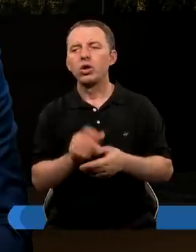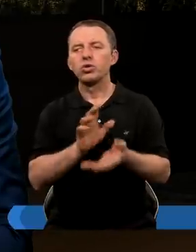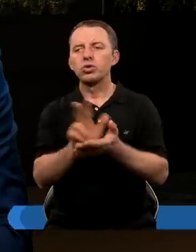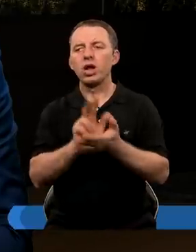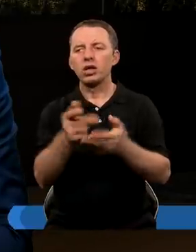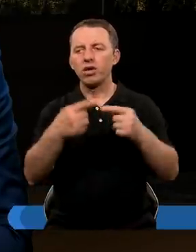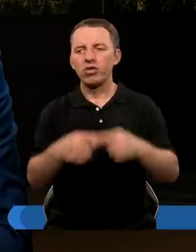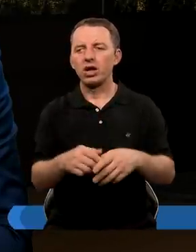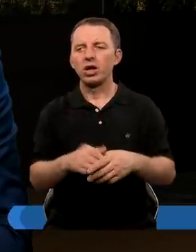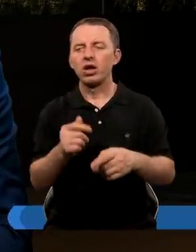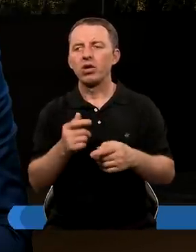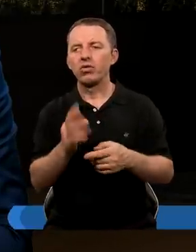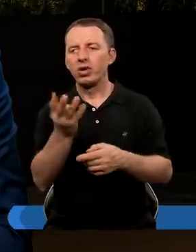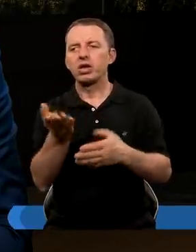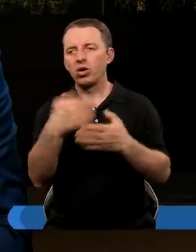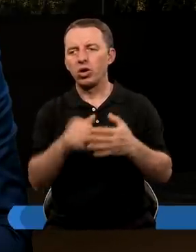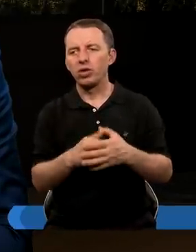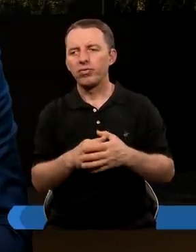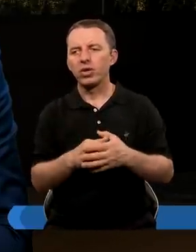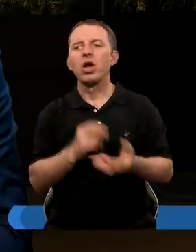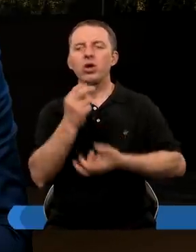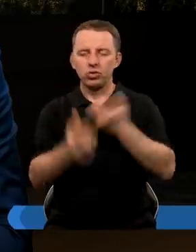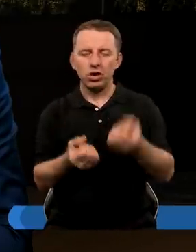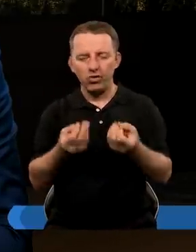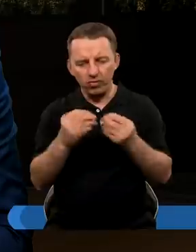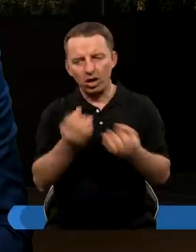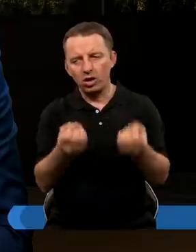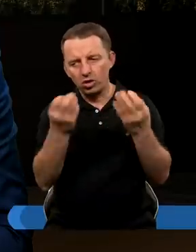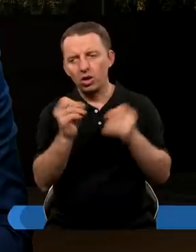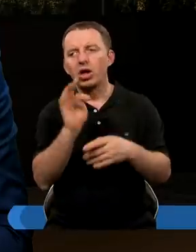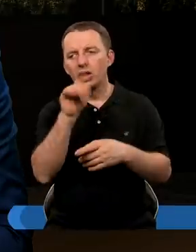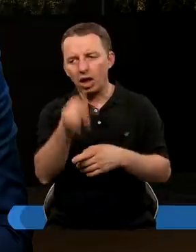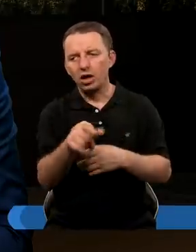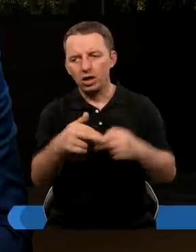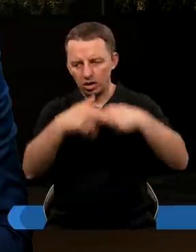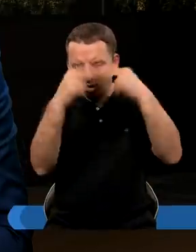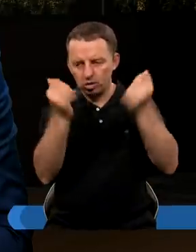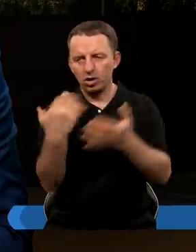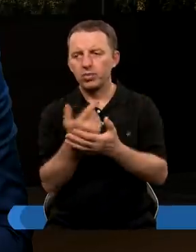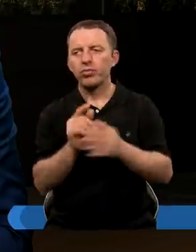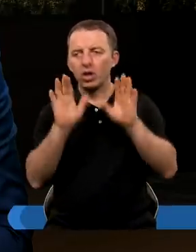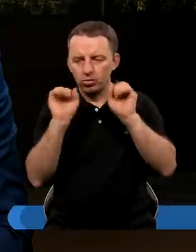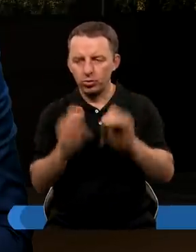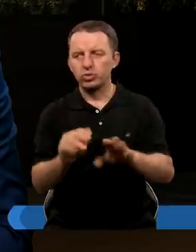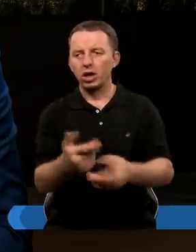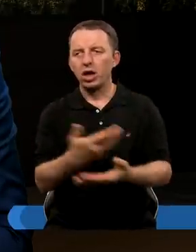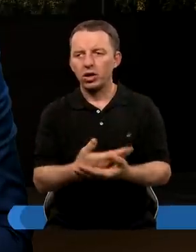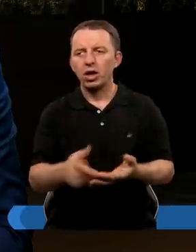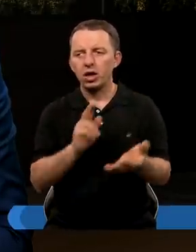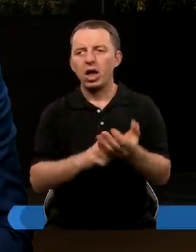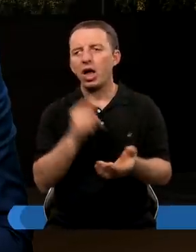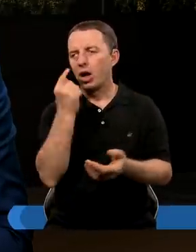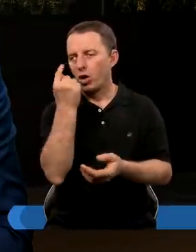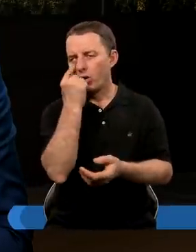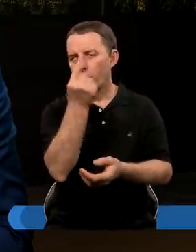13 werset, 13 rozdziału. I czyni wielkie cuda, tak iż ogień z nieba spuszcza na ziemię